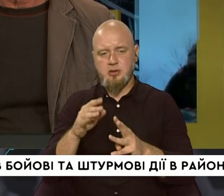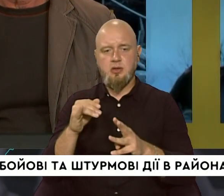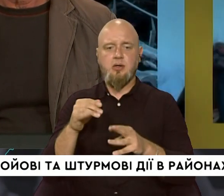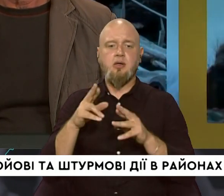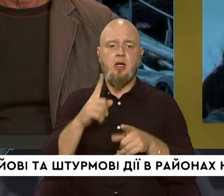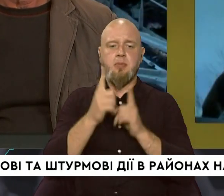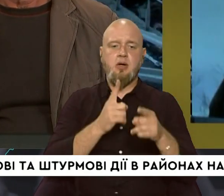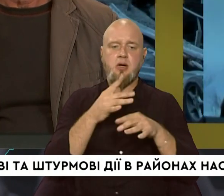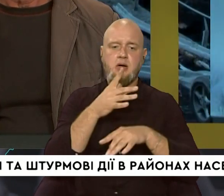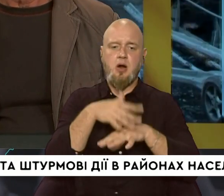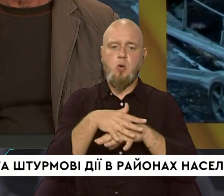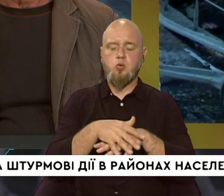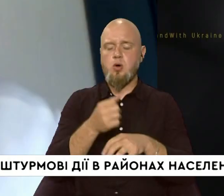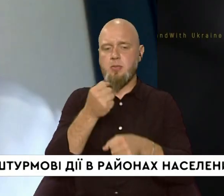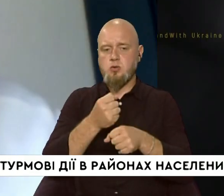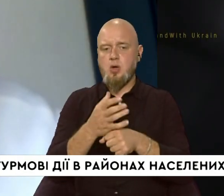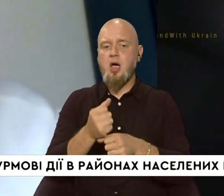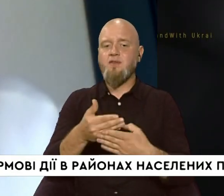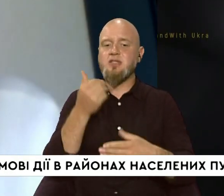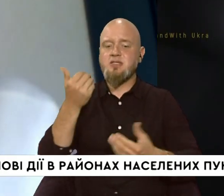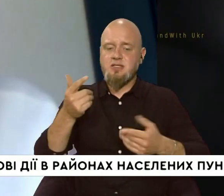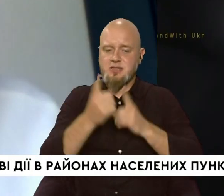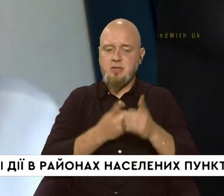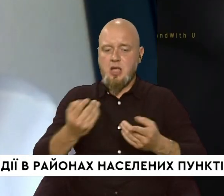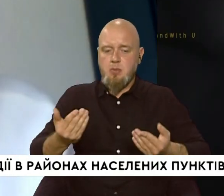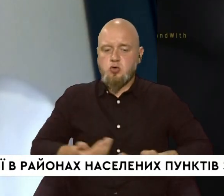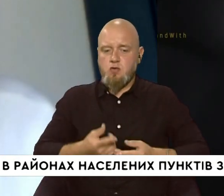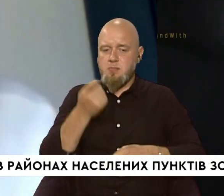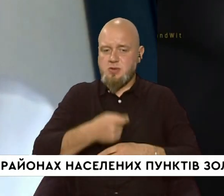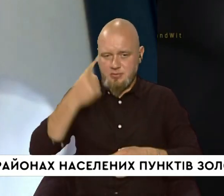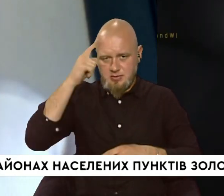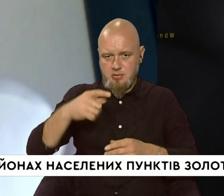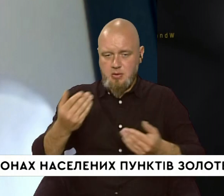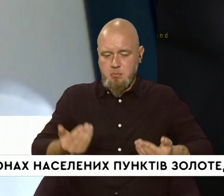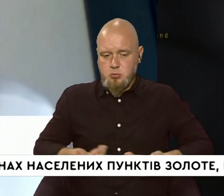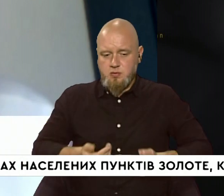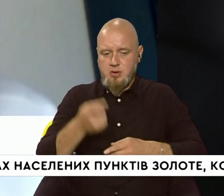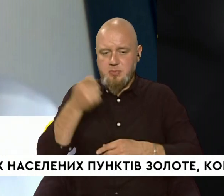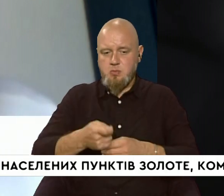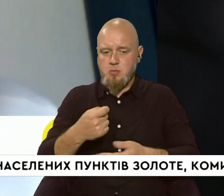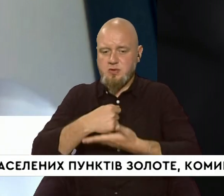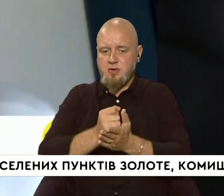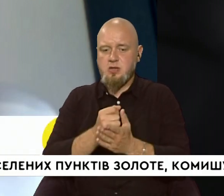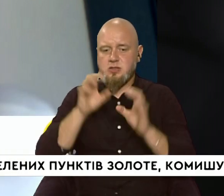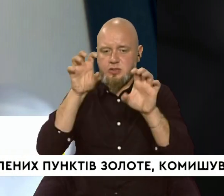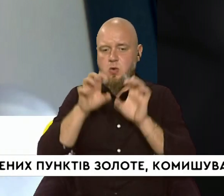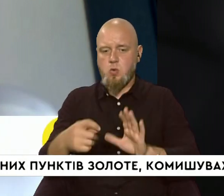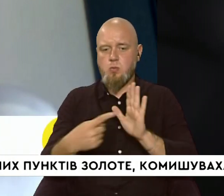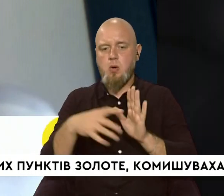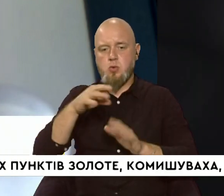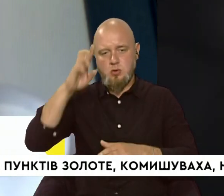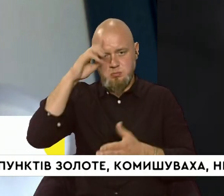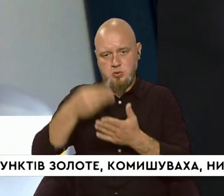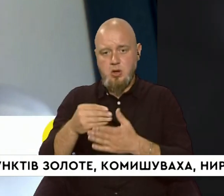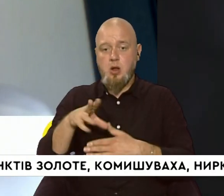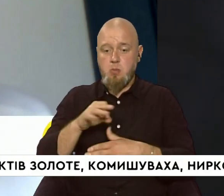як перерахунок працюючим, а від зміни від прожиткового мінімуму. Ми знаємо, що прожитковий мінімум затверджений у нас законопродажний бюджет, і саме по